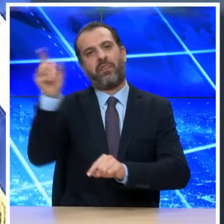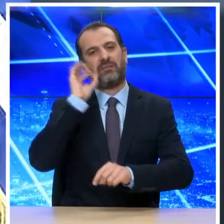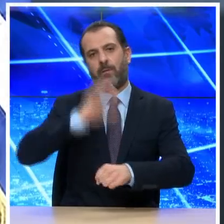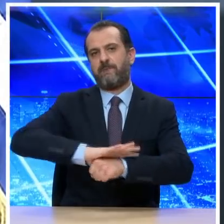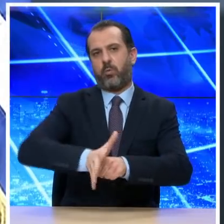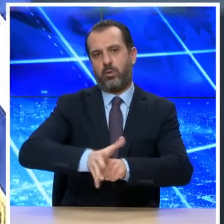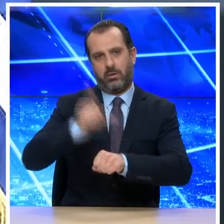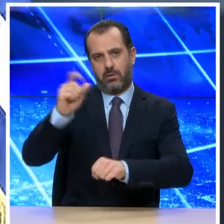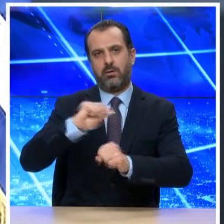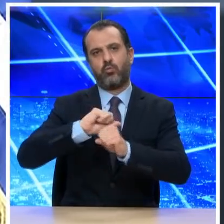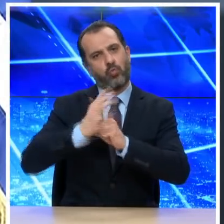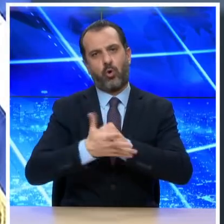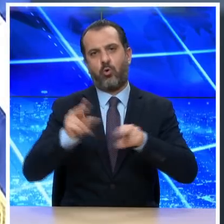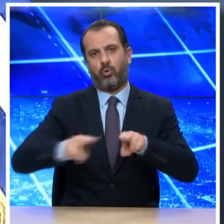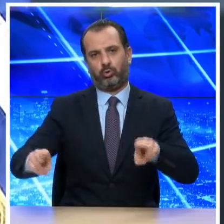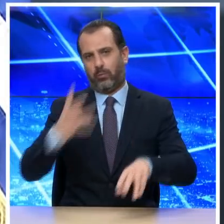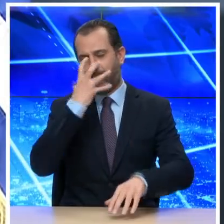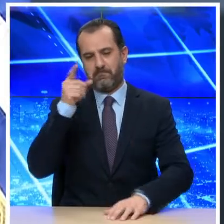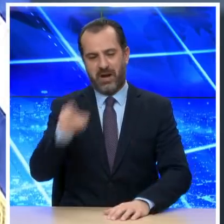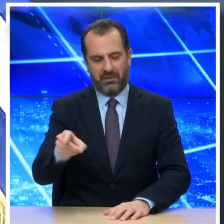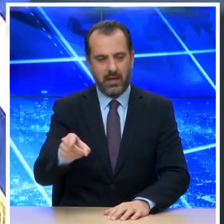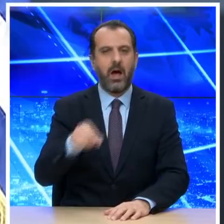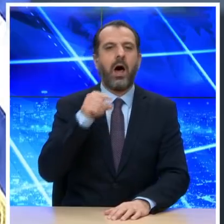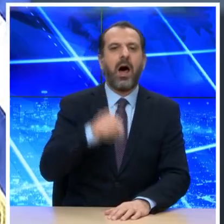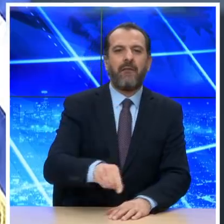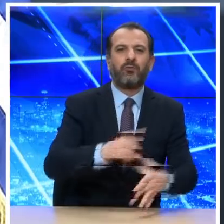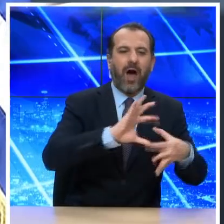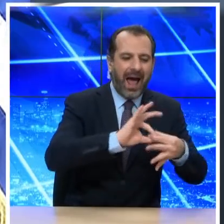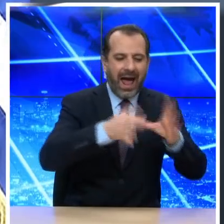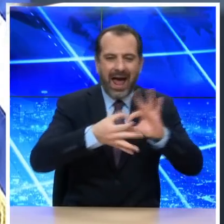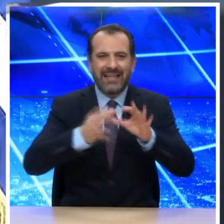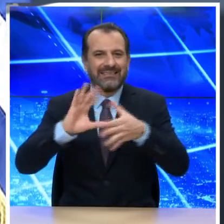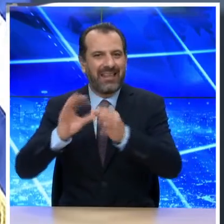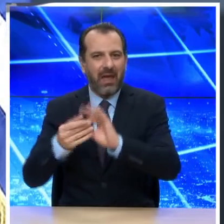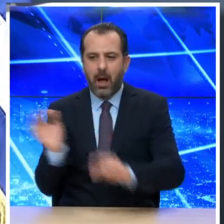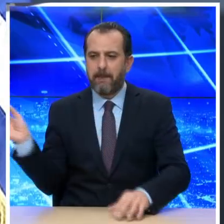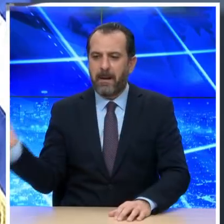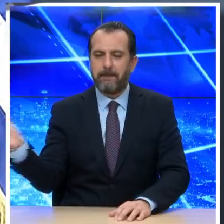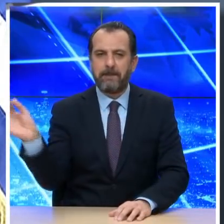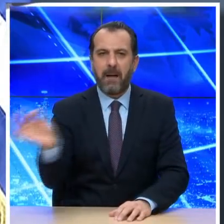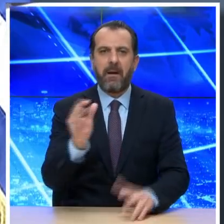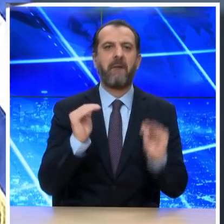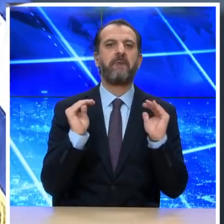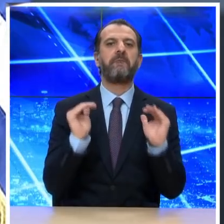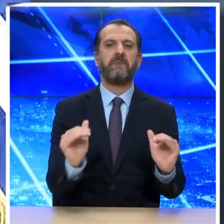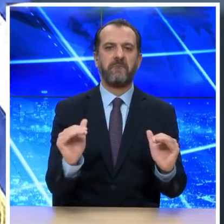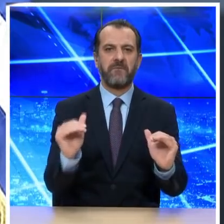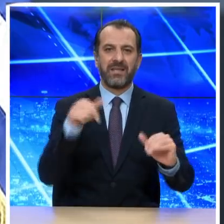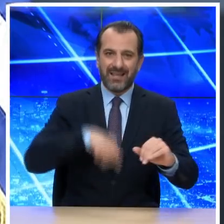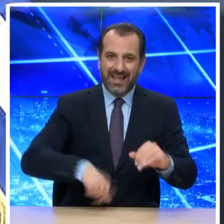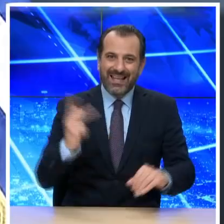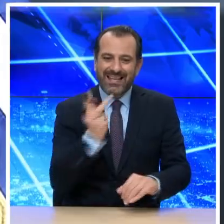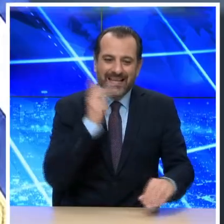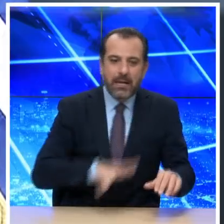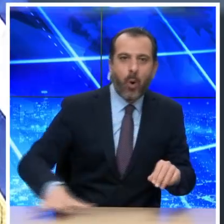Είναι σαφές ότι δεν πάει να σπάσει αυτή η αλυσίδα της μετάδοσης. Η διασπορά στην κοινότητα ήταν και παραμένει